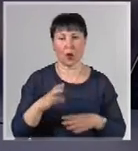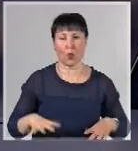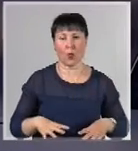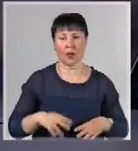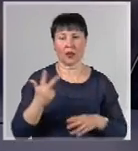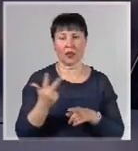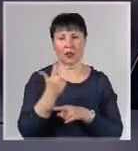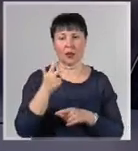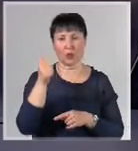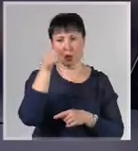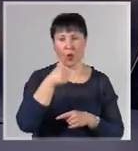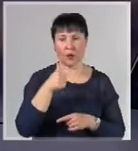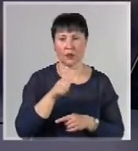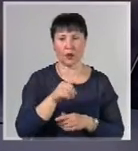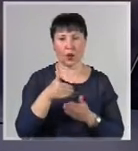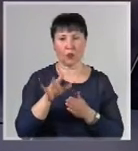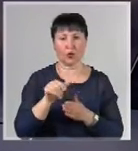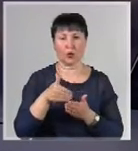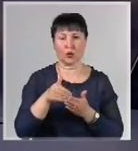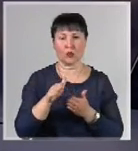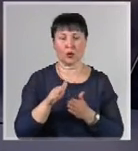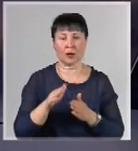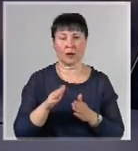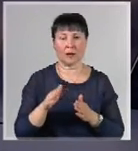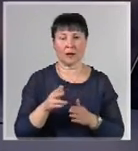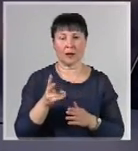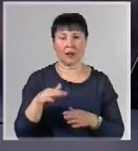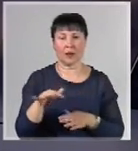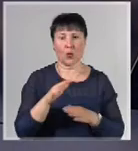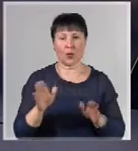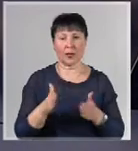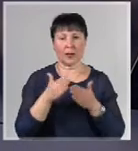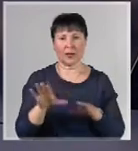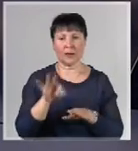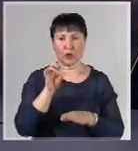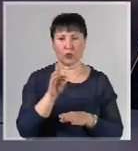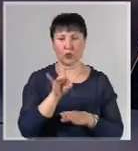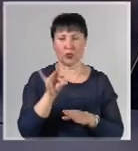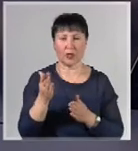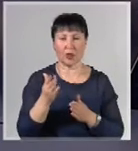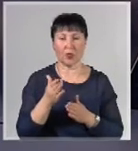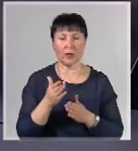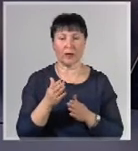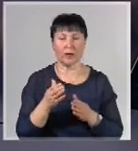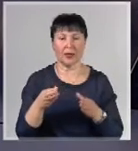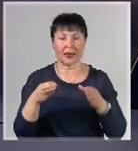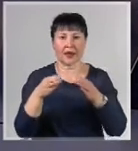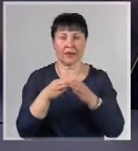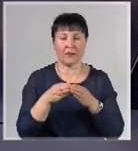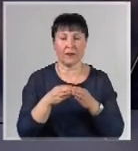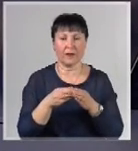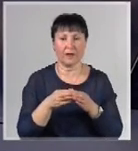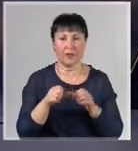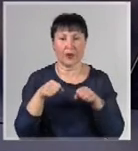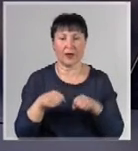третий год подряд. Лучших из лучших в исполнении народных песен выбрала компетентные жюри. Какой из коллективов получит право сиять